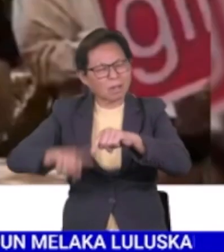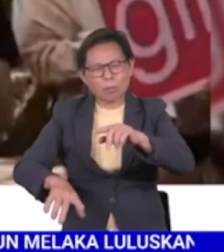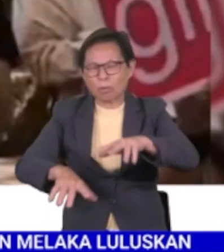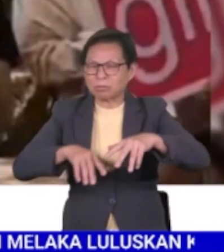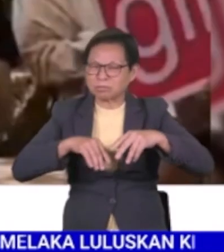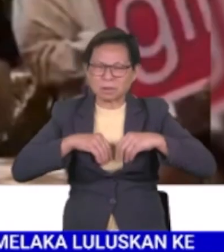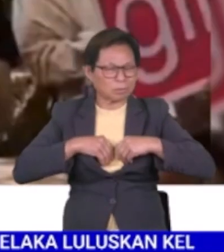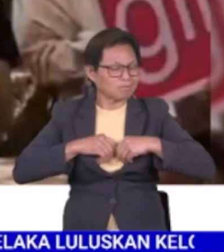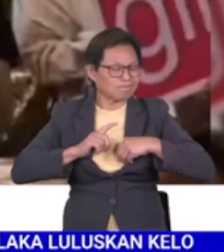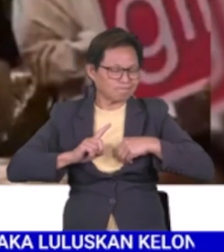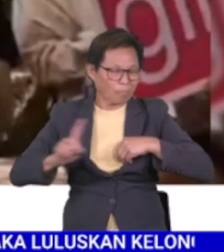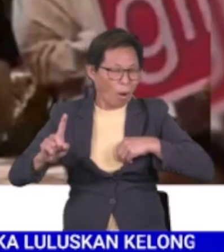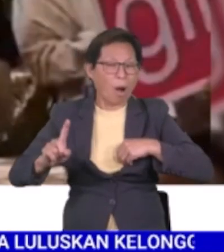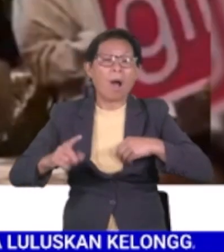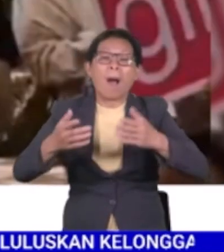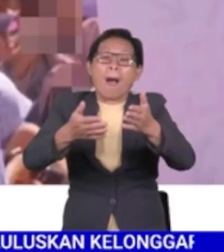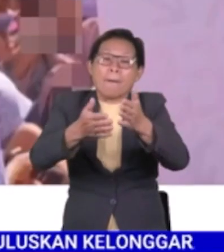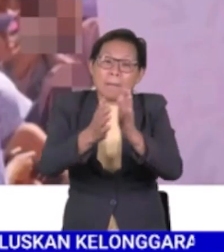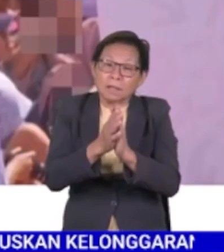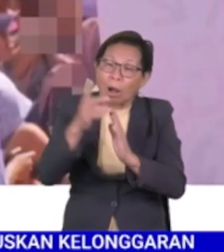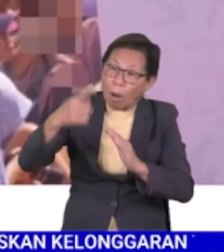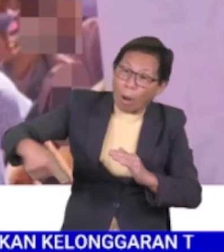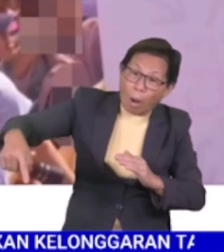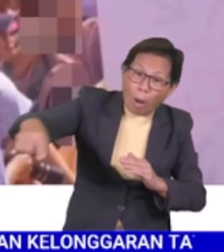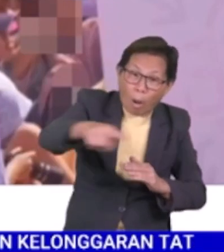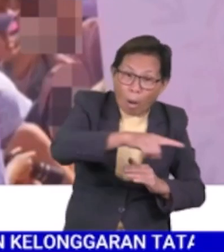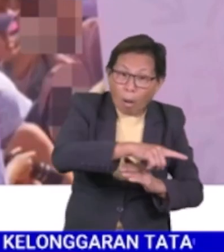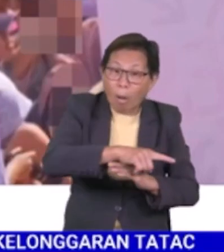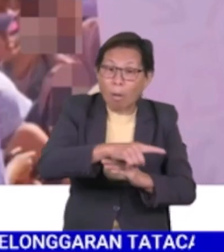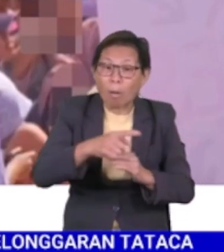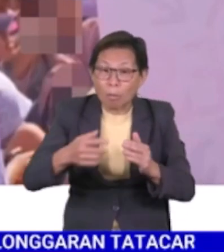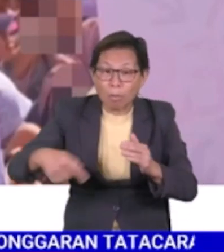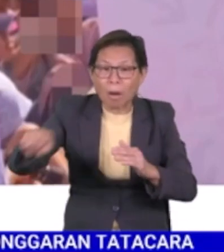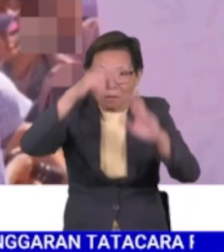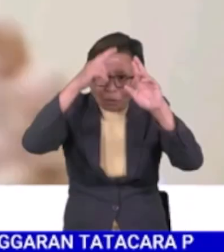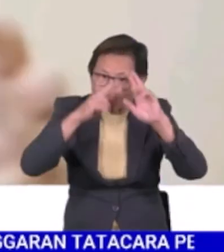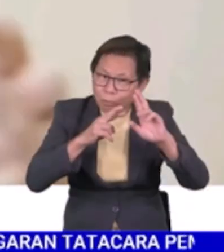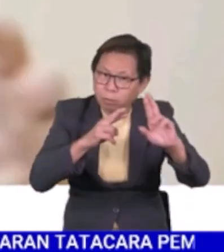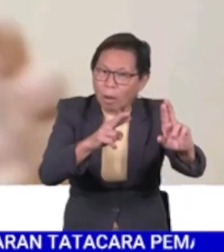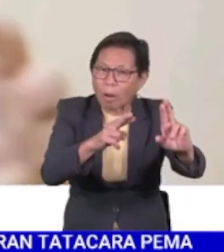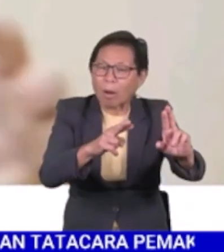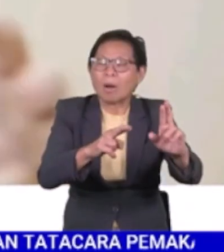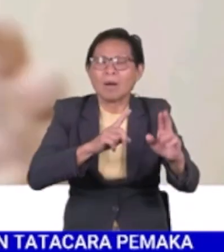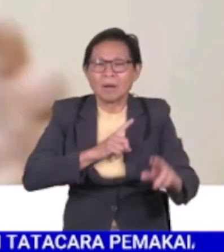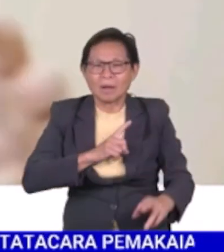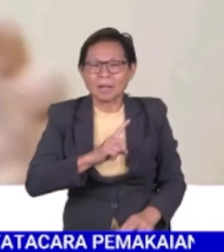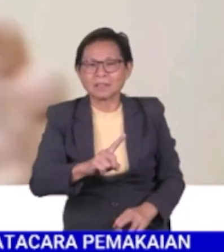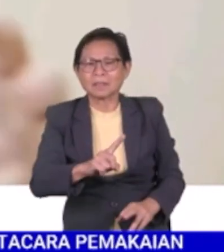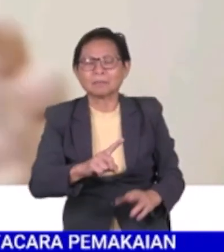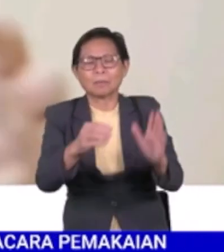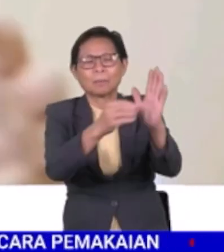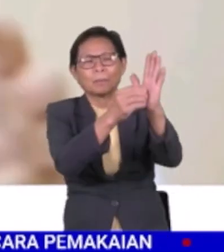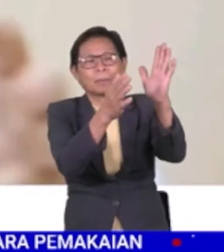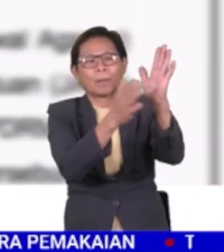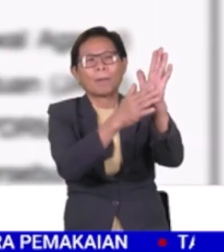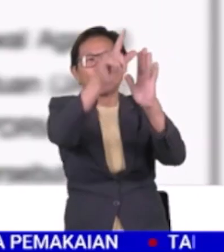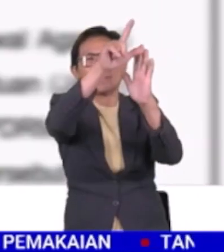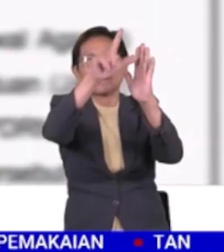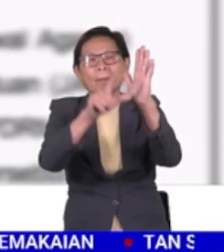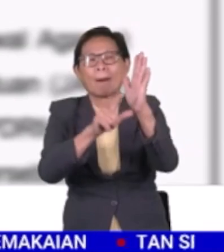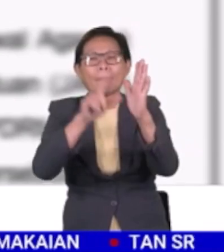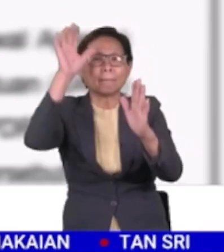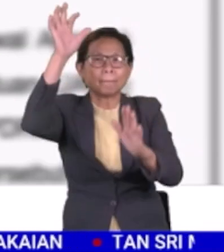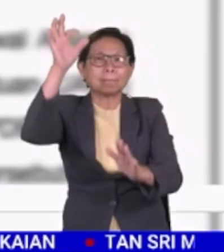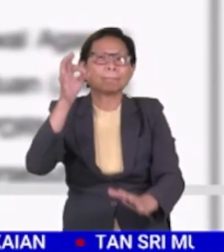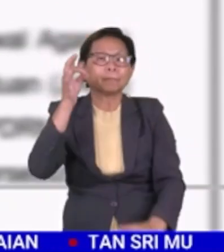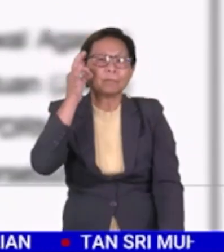sekali. Datuk Dr. Muhammad Naim meminta semua pihak supaya akur dan menghormati gedukan Islam seperti termaktub dalam Perlembagaan